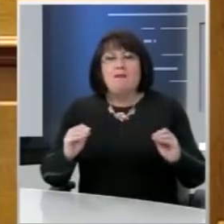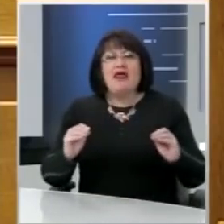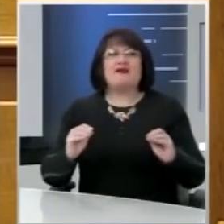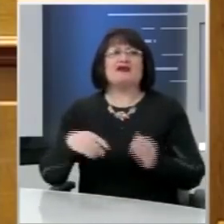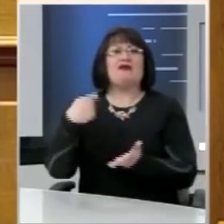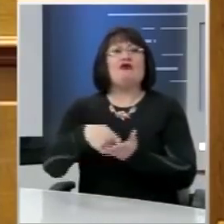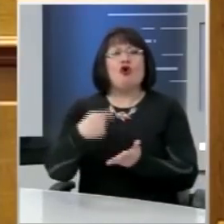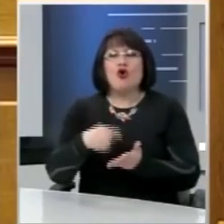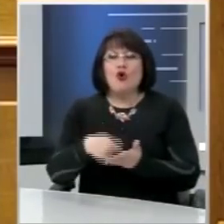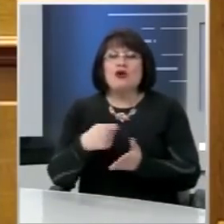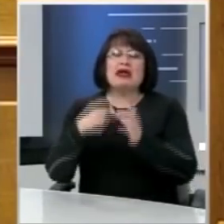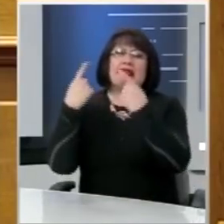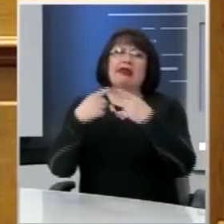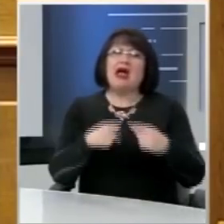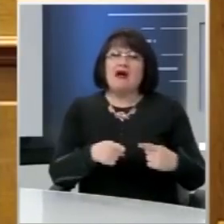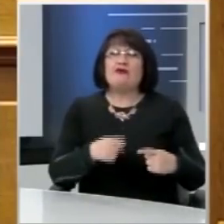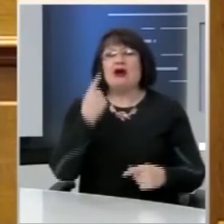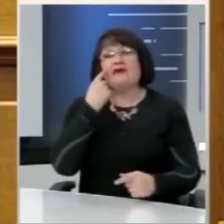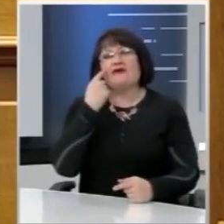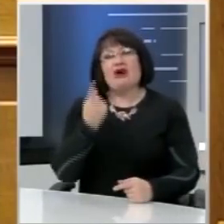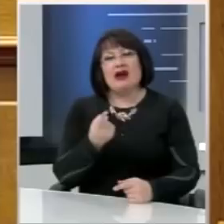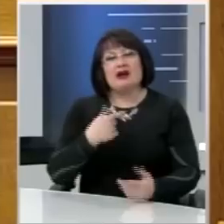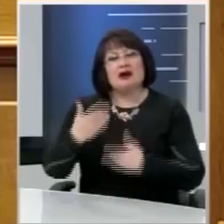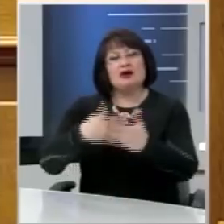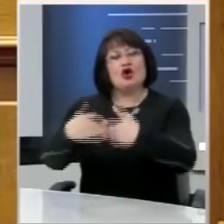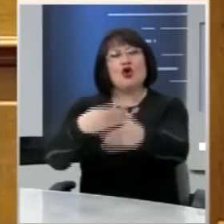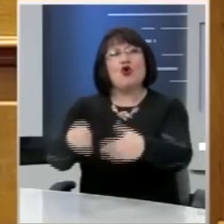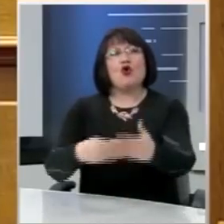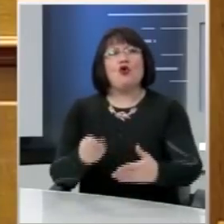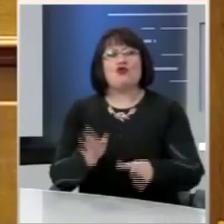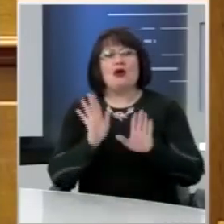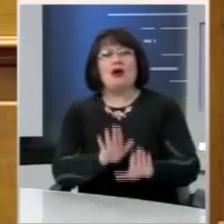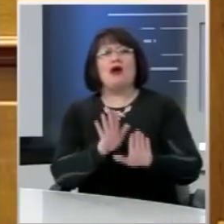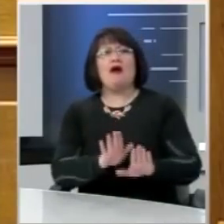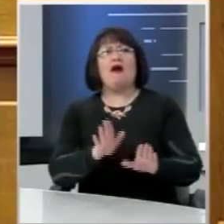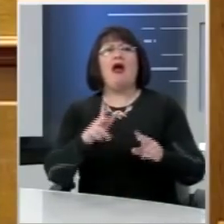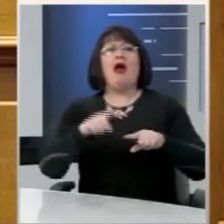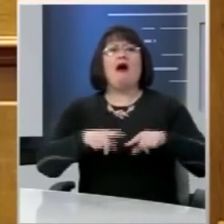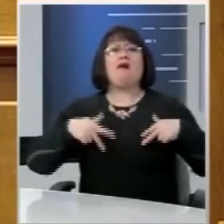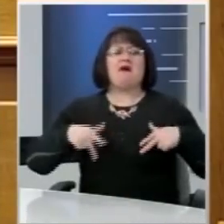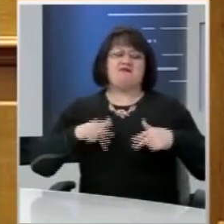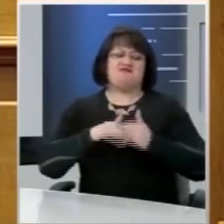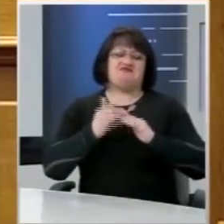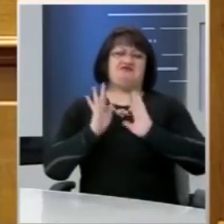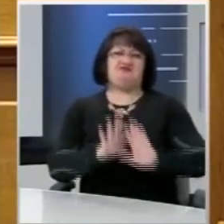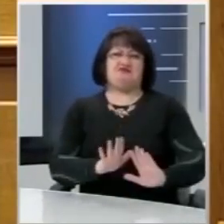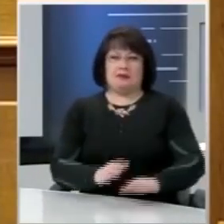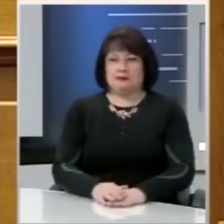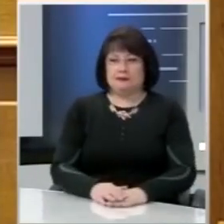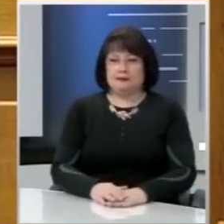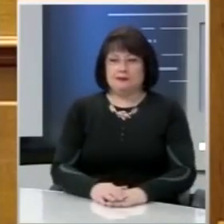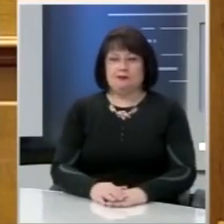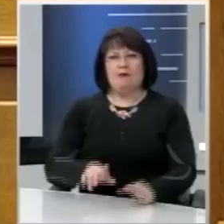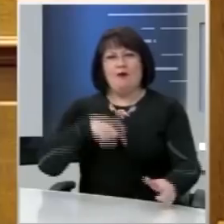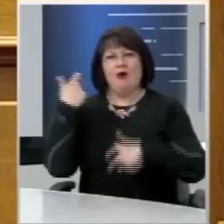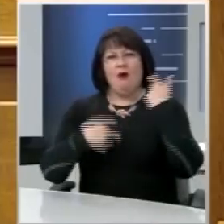φορολογίας και άλλα που δείχνουν τη διαχρονική εγκατάλειψή τους από το ελληνικό κράτος. Τα υπομνήματα και οι